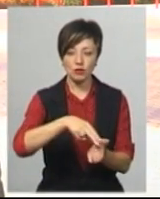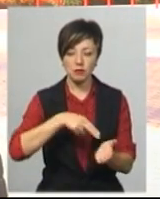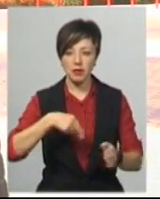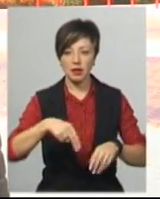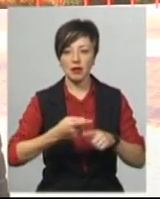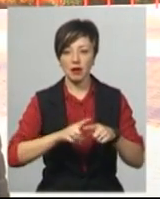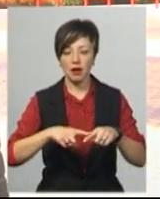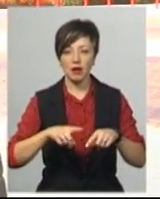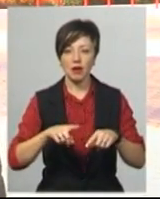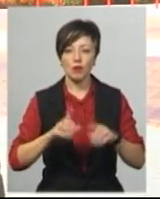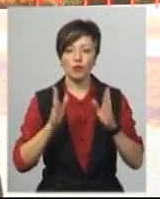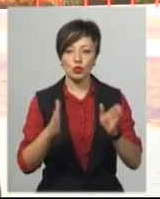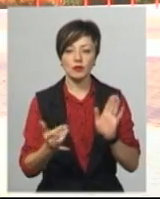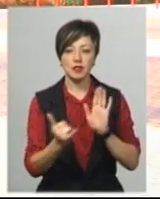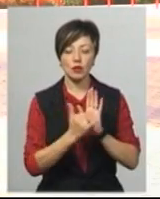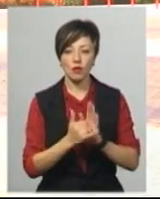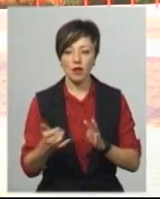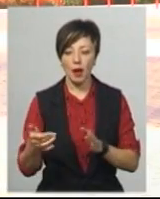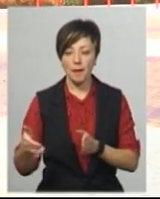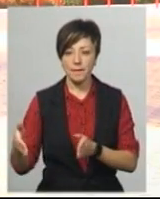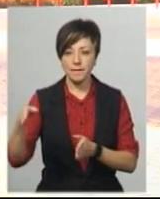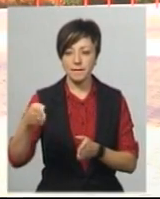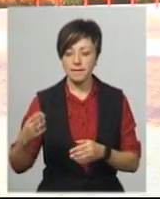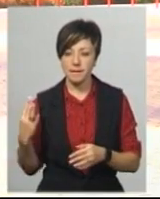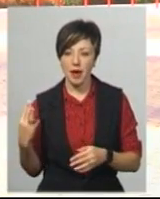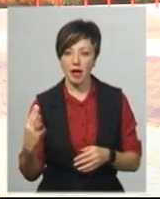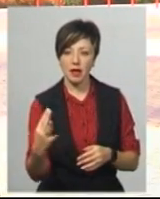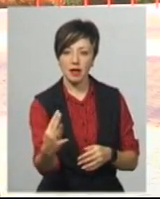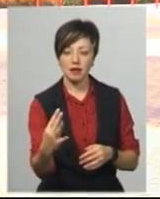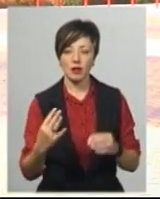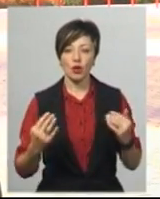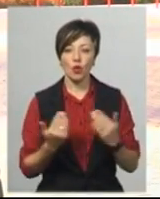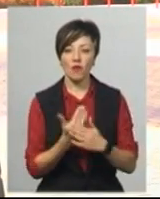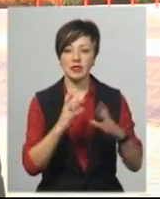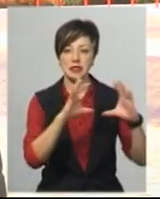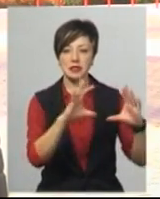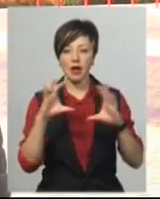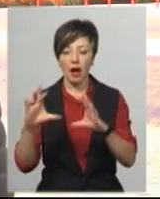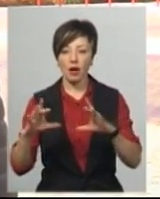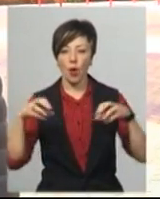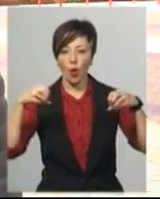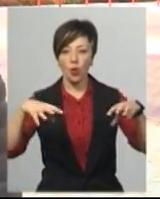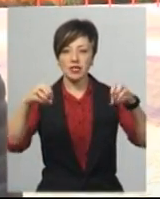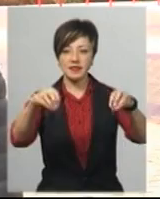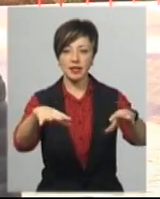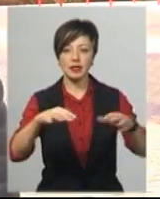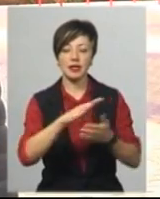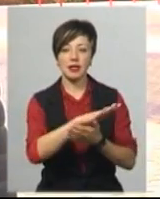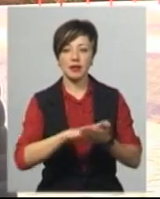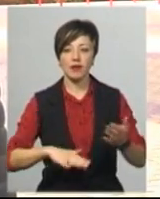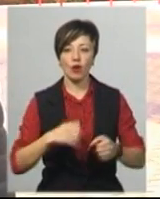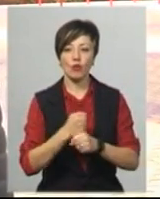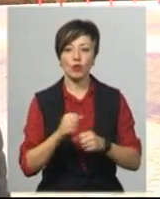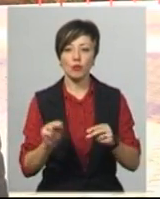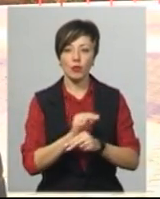розмістка, буде встановлено бар'єрне огородження, буде встановлено нові дорожні знаки, освітлення і тривають роботи